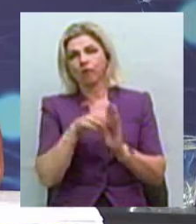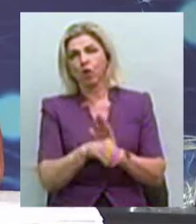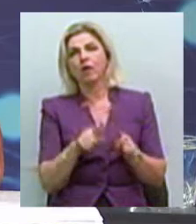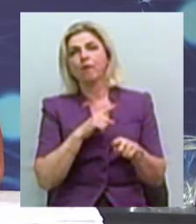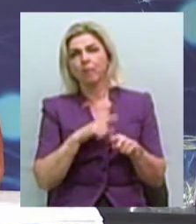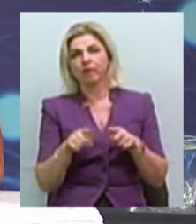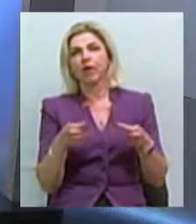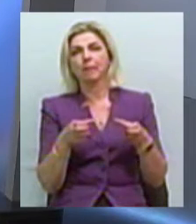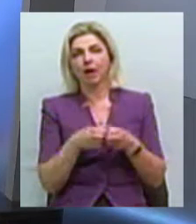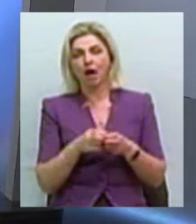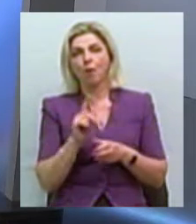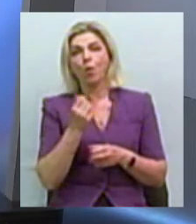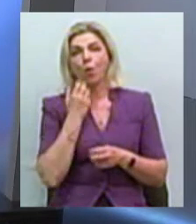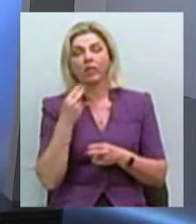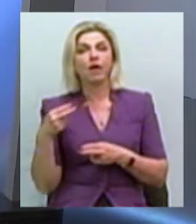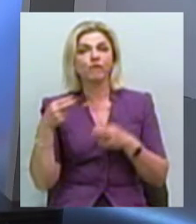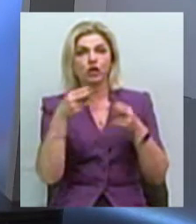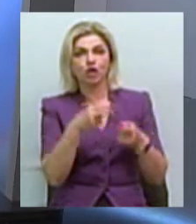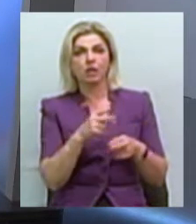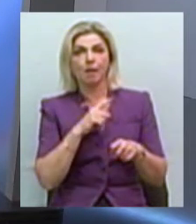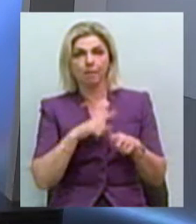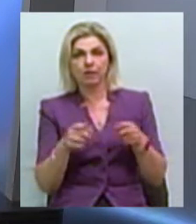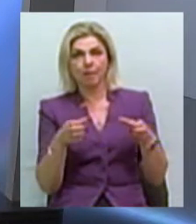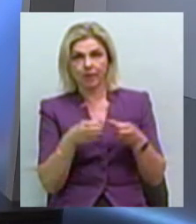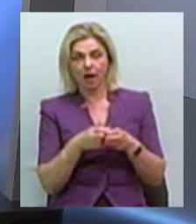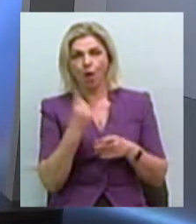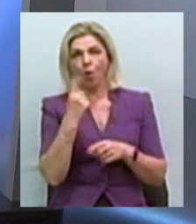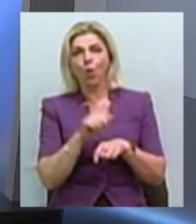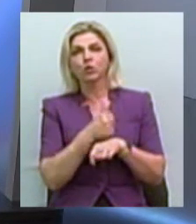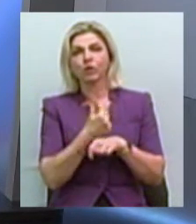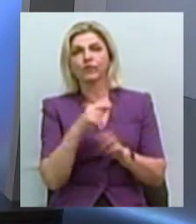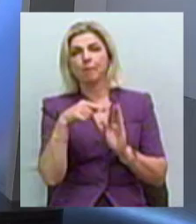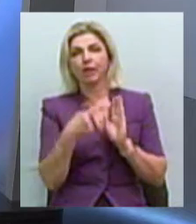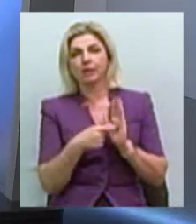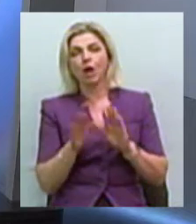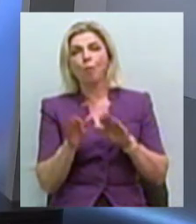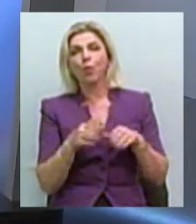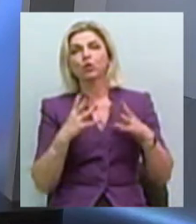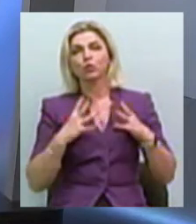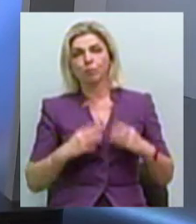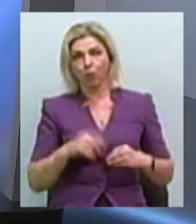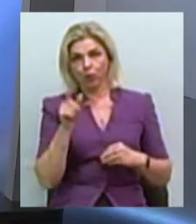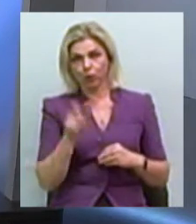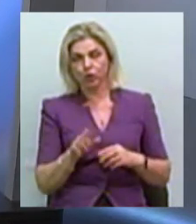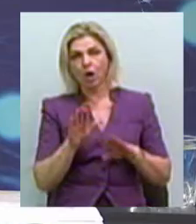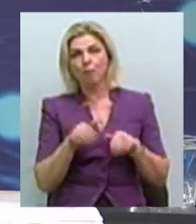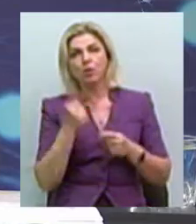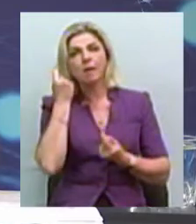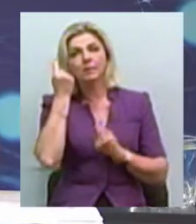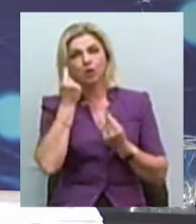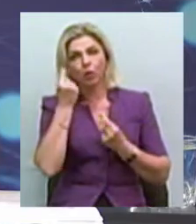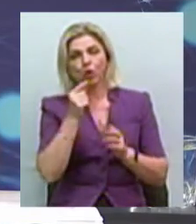Тому що, як правило, коли виїжджає мобільна бригада, то одним із таких основних питань після заспокоюення людини, після психологічних